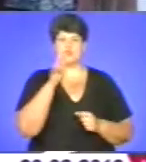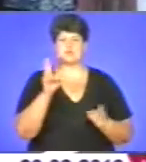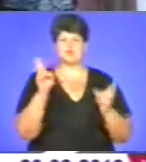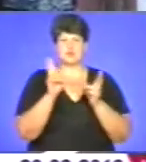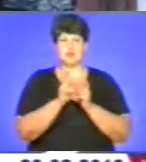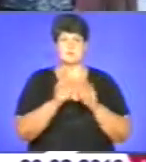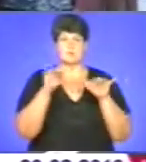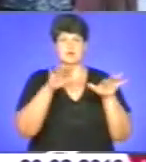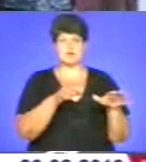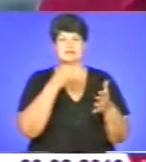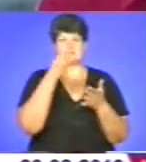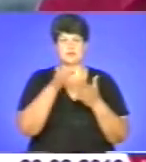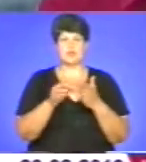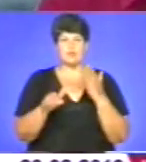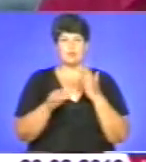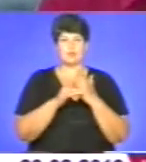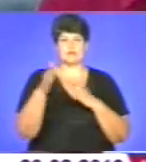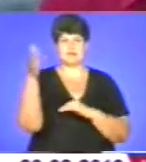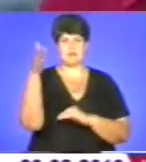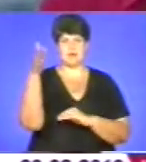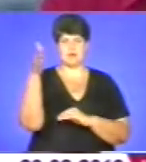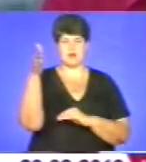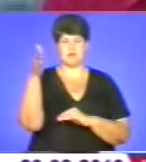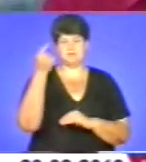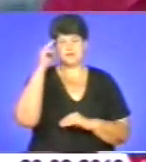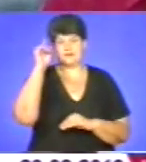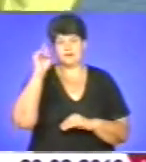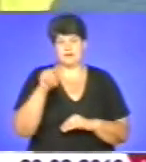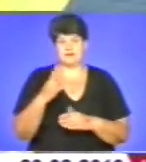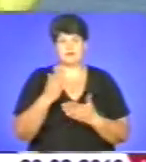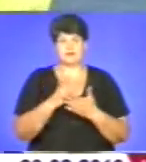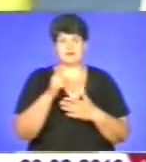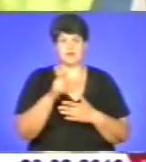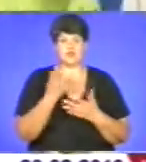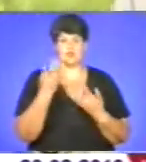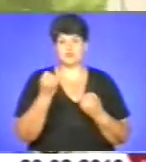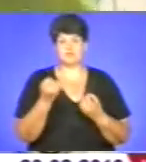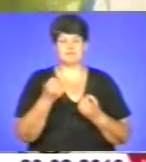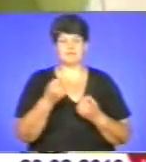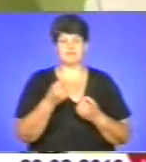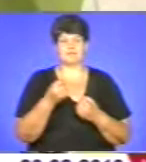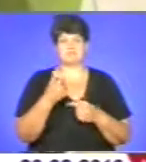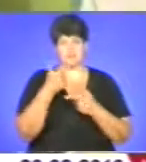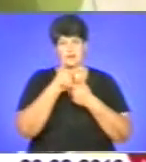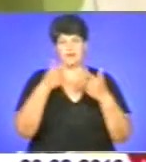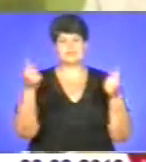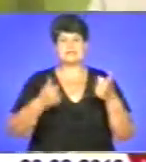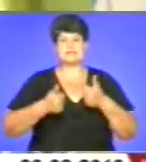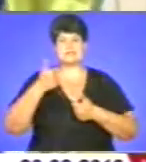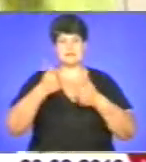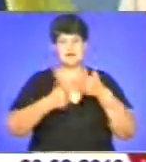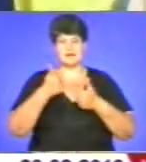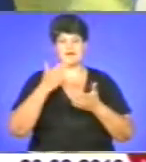моряки висловили прохання допомогти з прапорами. Знаєте, є таке ще негласне змагання, яке є